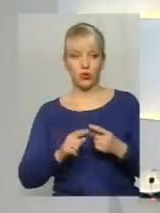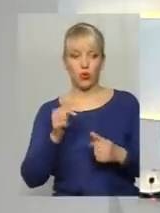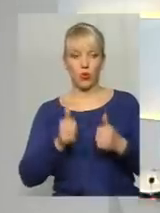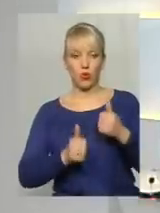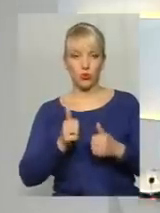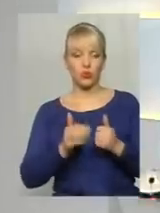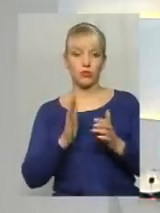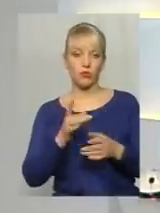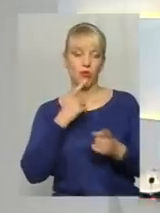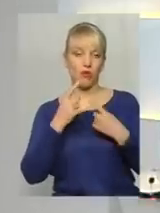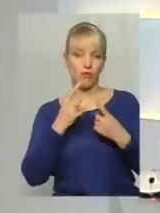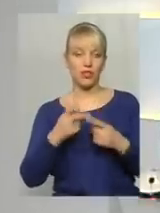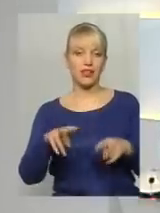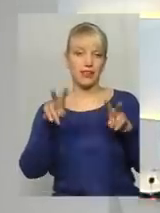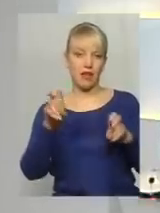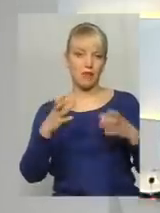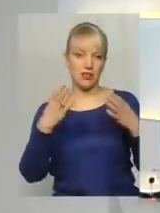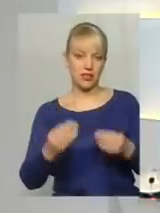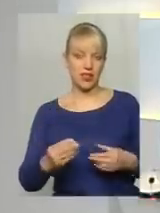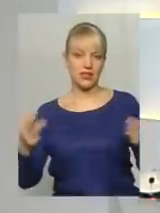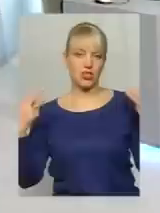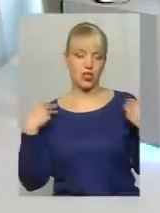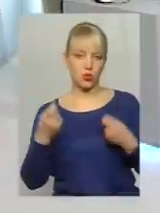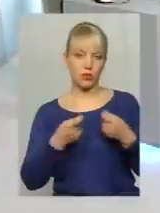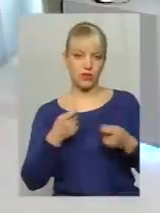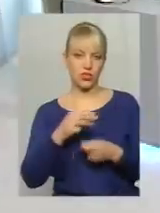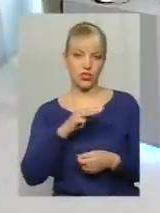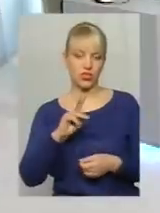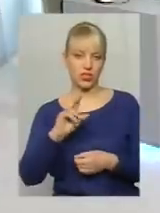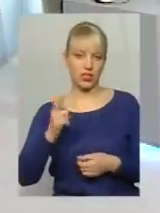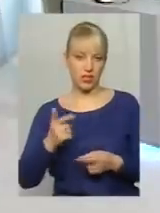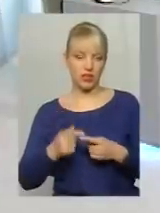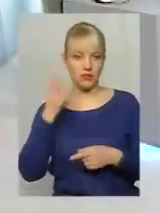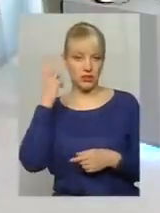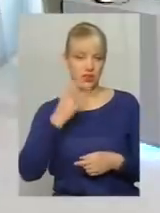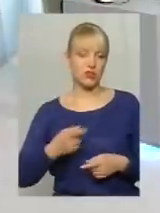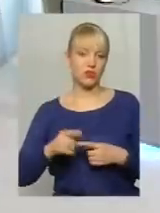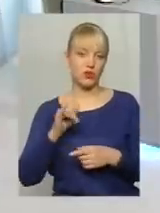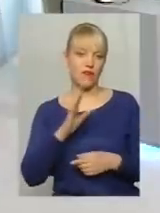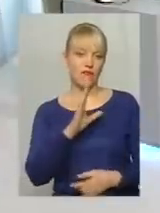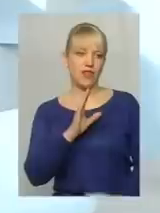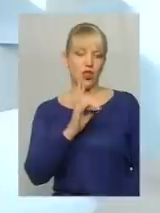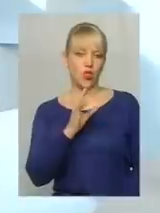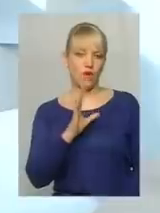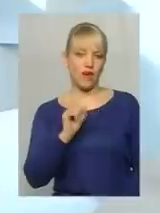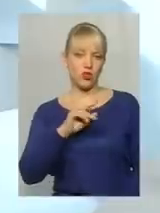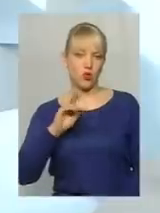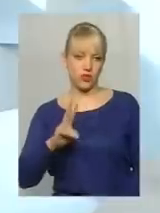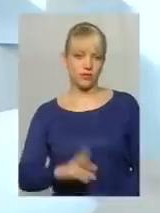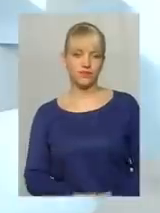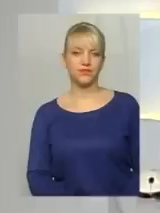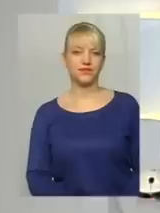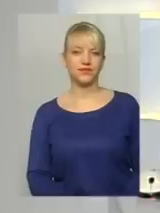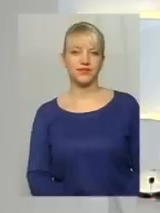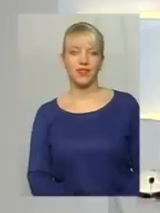Поговоримо сьогодні у темі дня з начальником управління житлово-комунального господарства Хмельницького Василем Новачком. Вітаю вас. Доброго вечора.